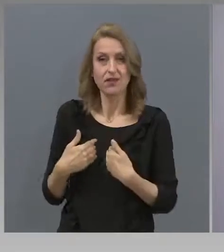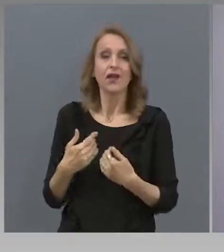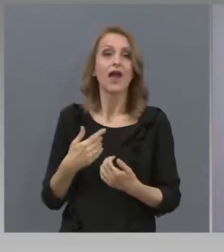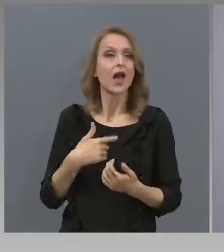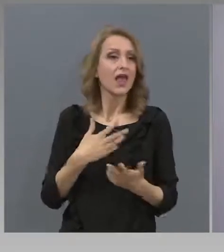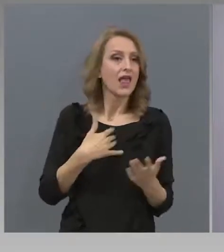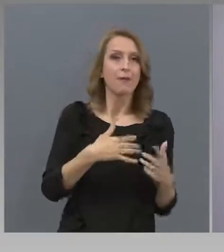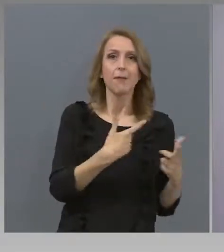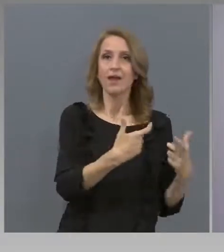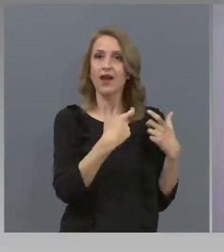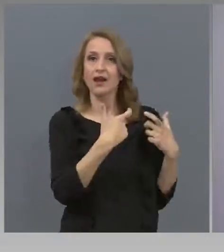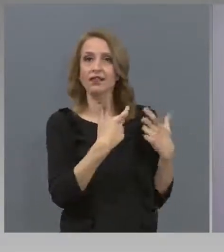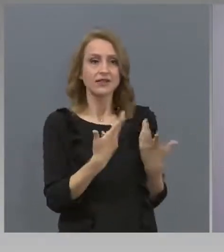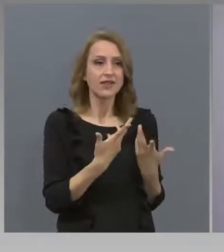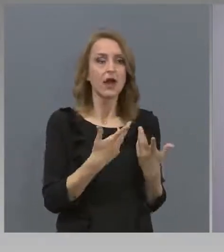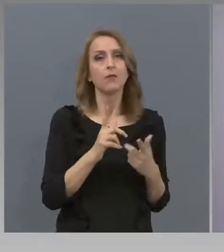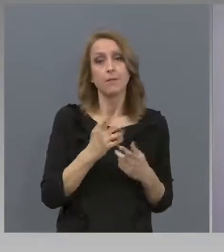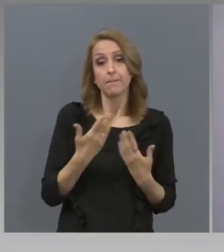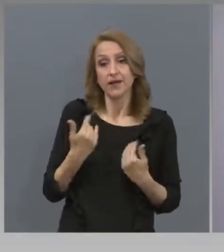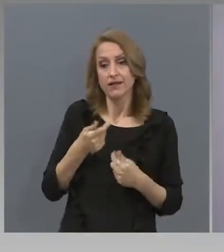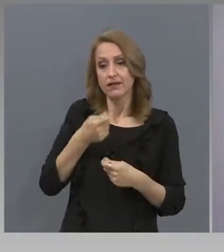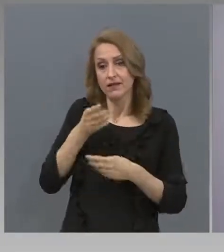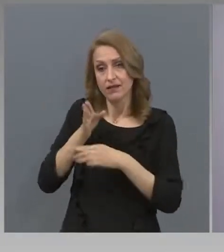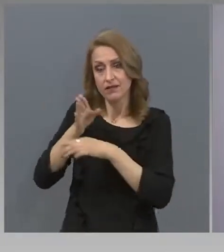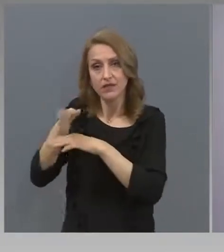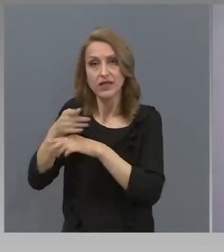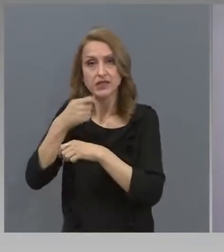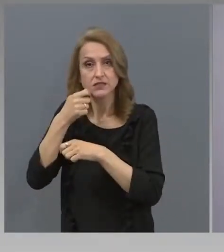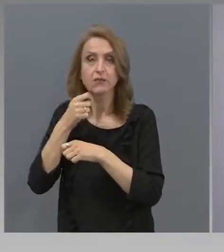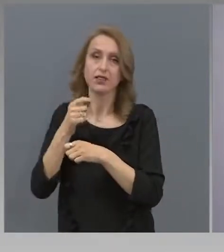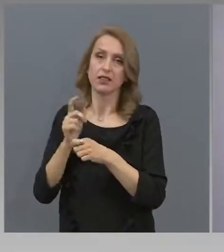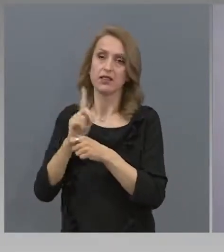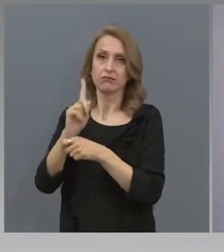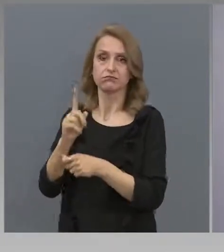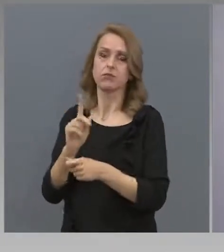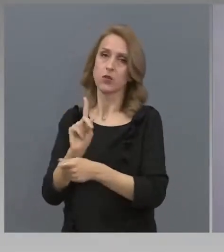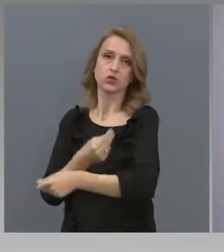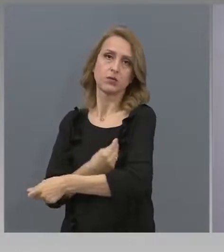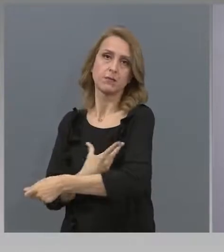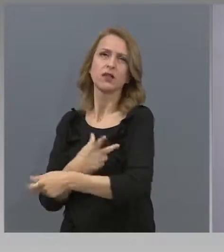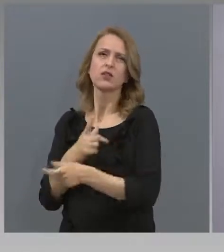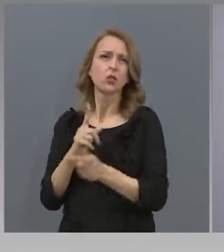такива ученици, респективно кандидат студентите. Очакваме да са до 10.